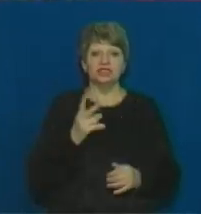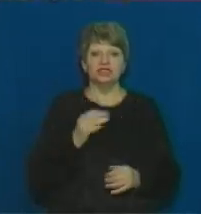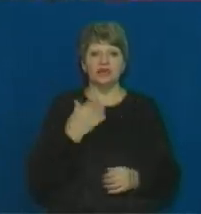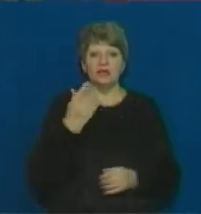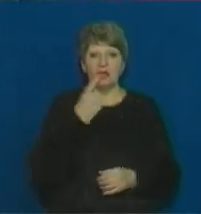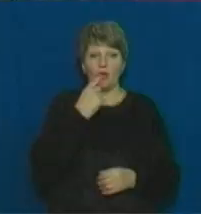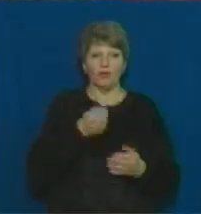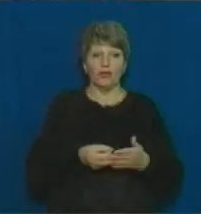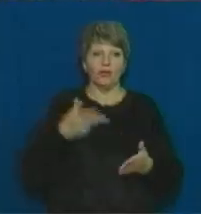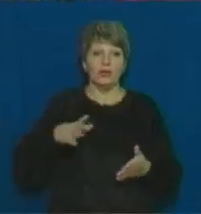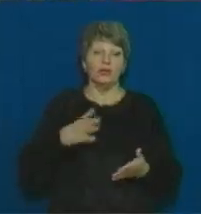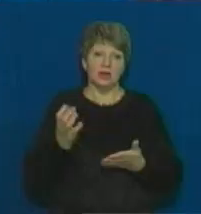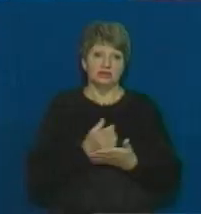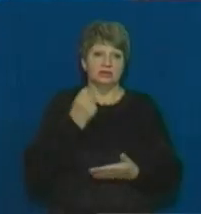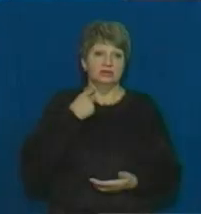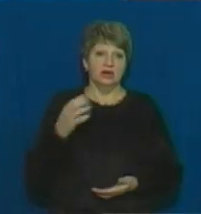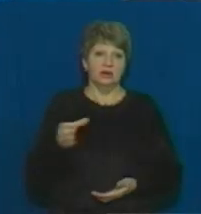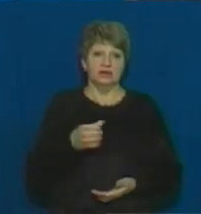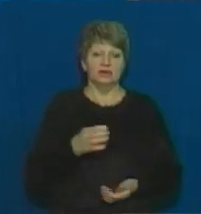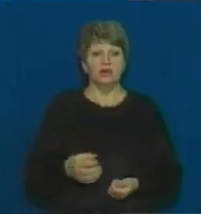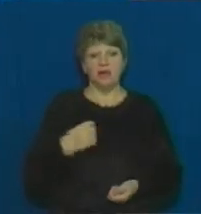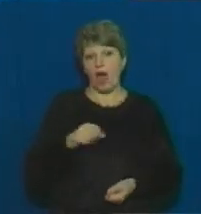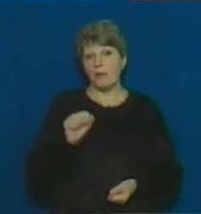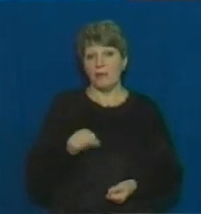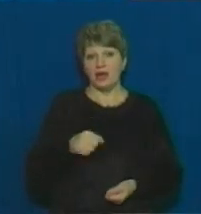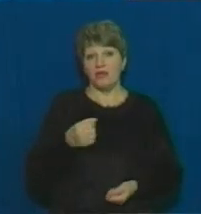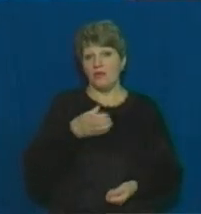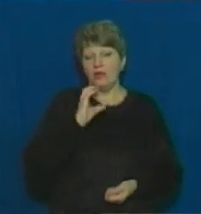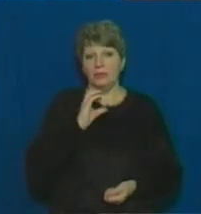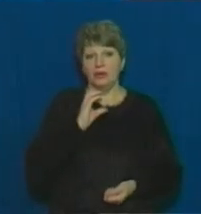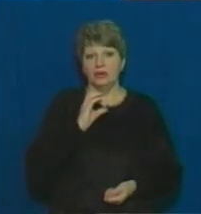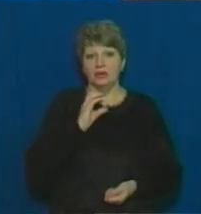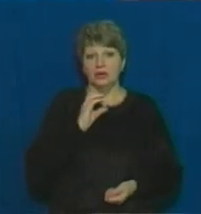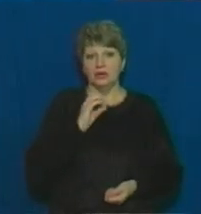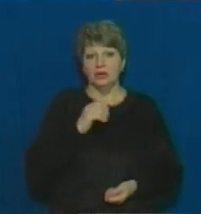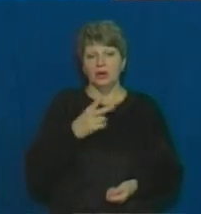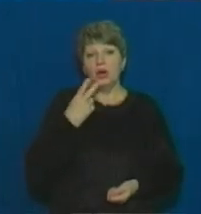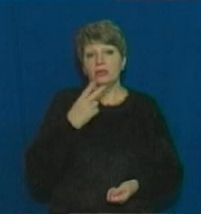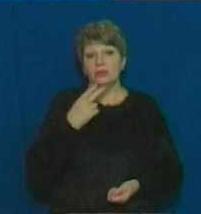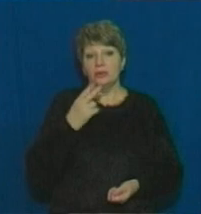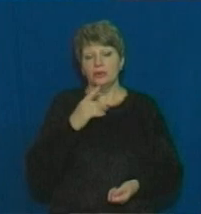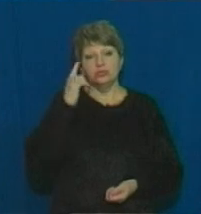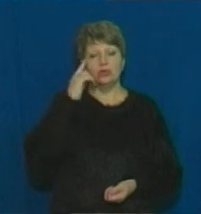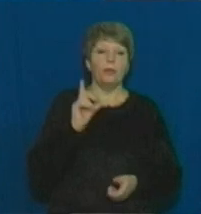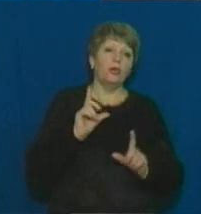0,6 проміла алкоголю. Тоді пиво випив, випив, кончили сігаряти, думаю, я поїду,